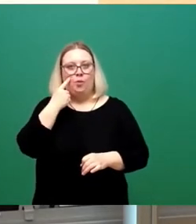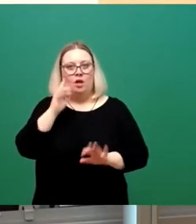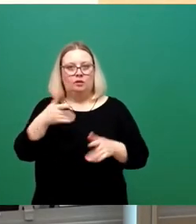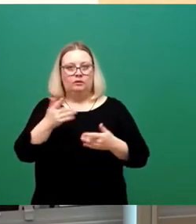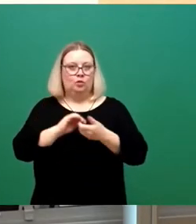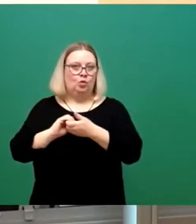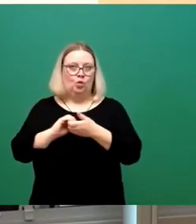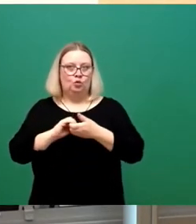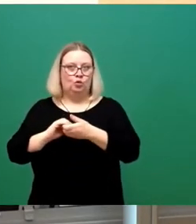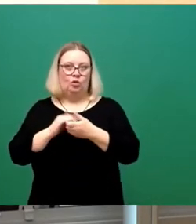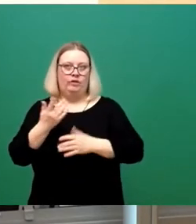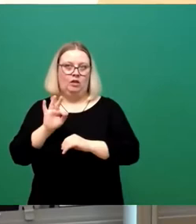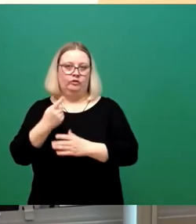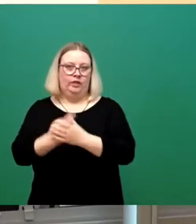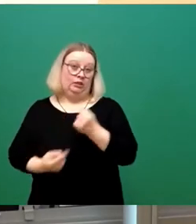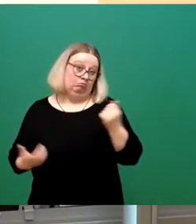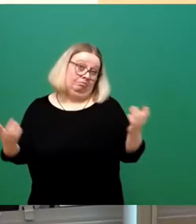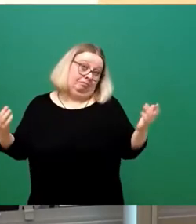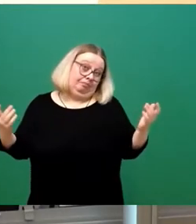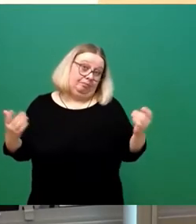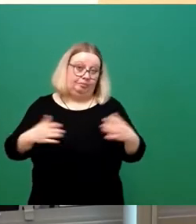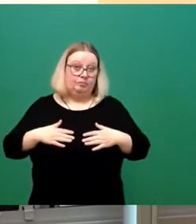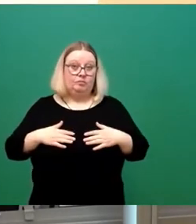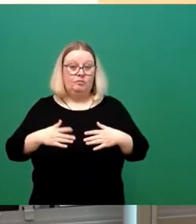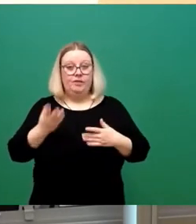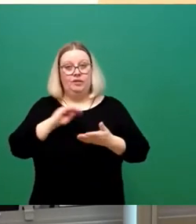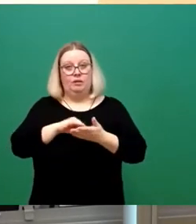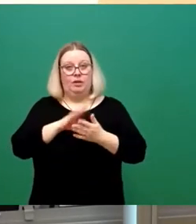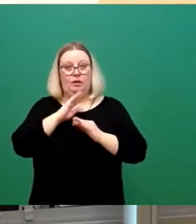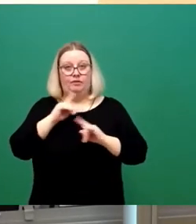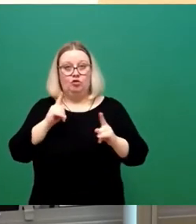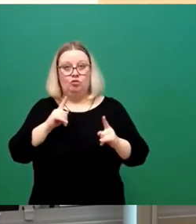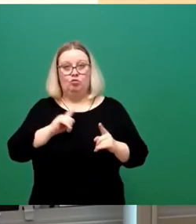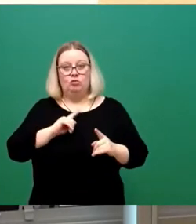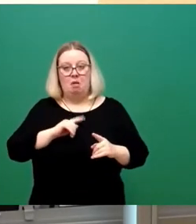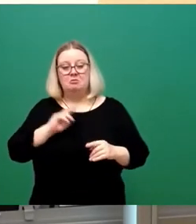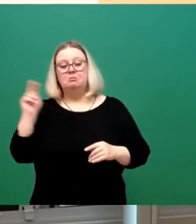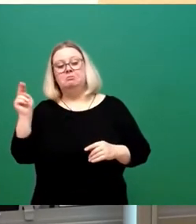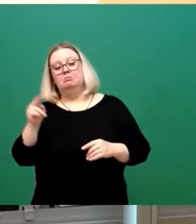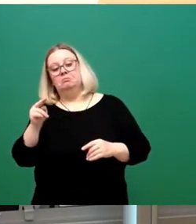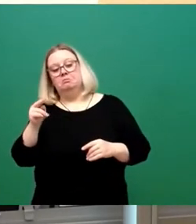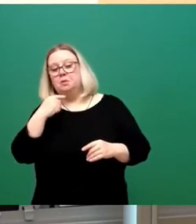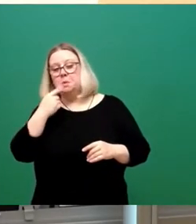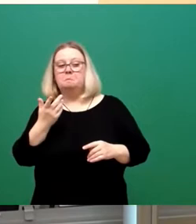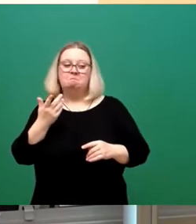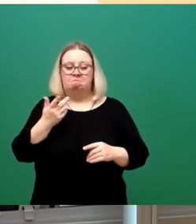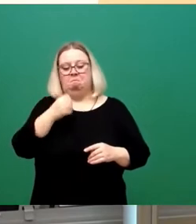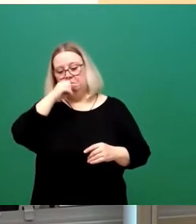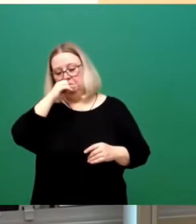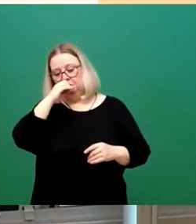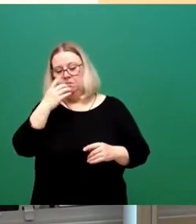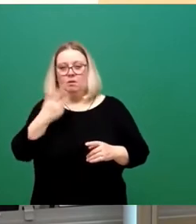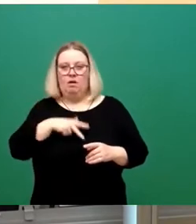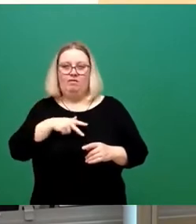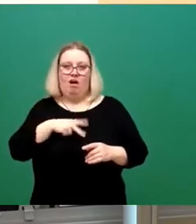verliert. Wie gesagt, wir von denen, die nie mitspielen dürfen, sehen das von draußen, können nur leise lachen, aber eigentlich ist es eine